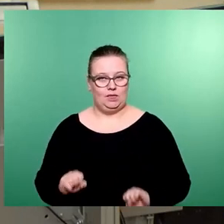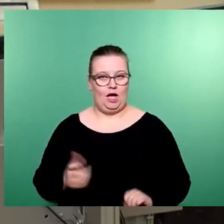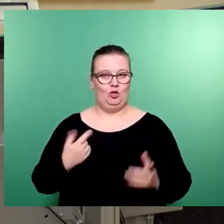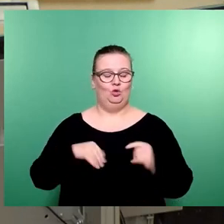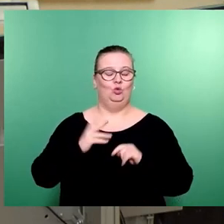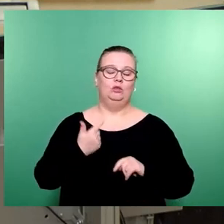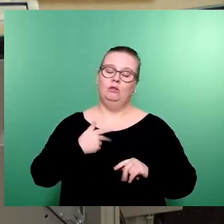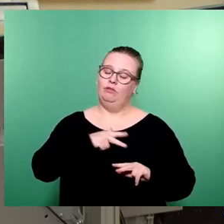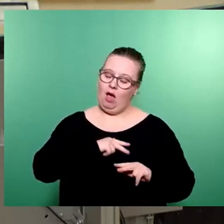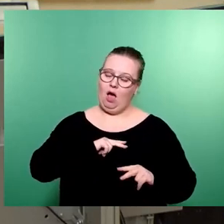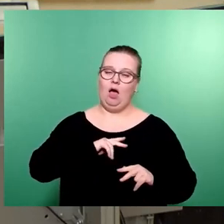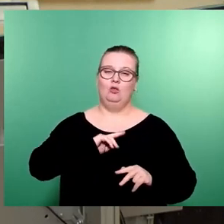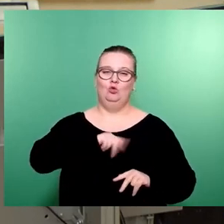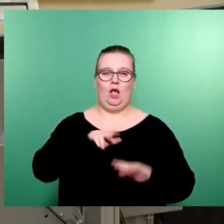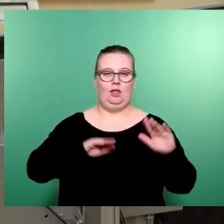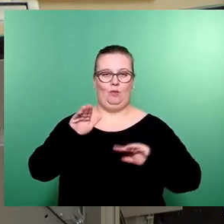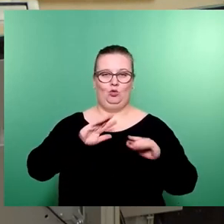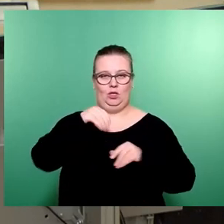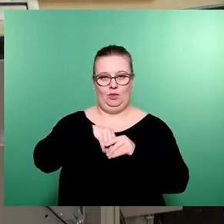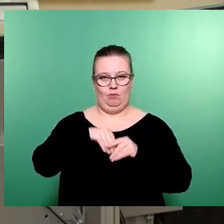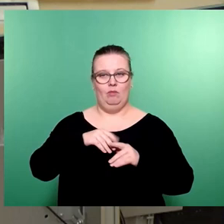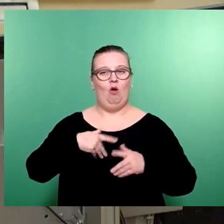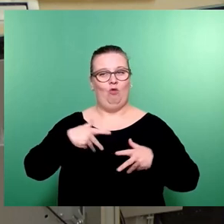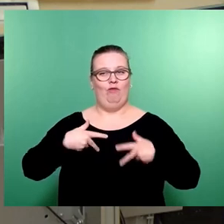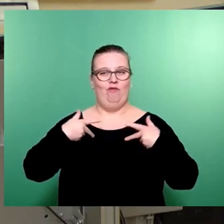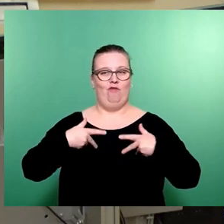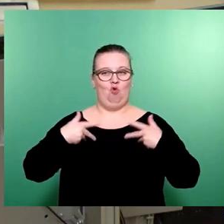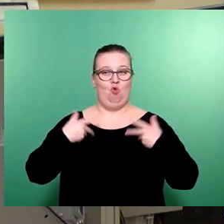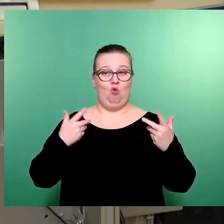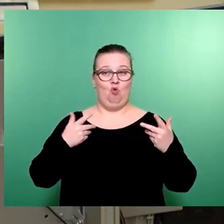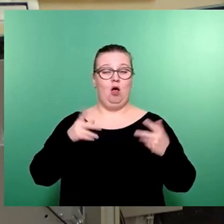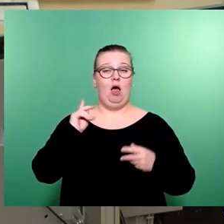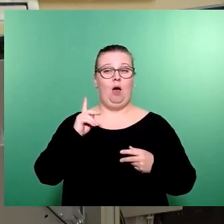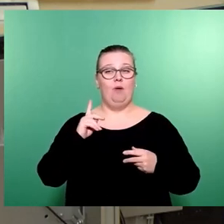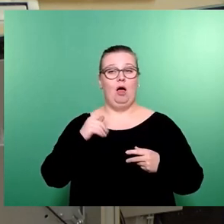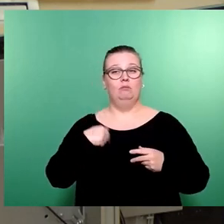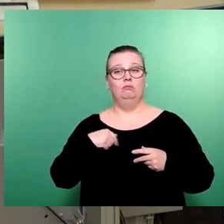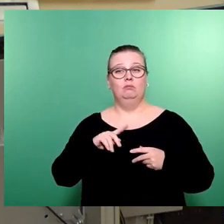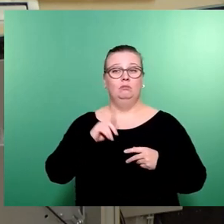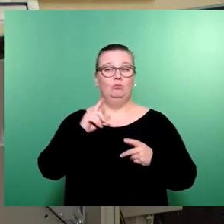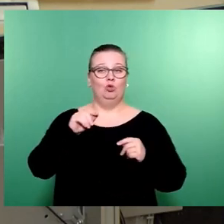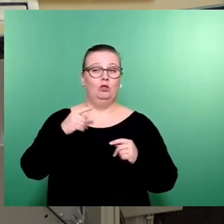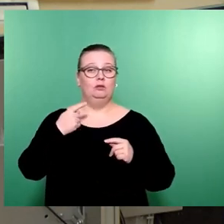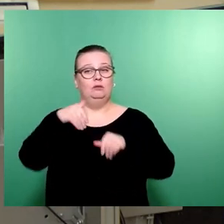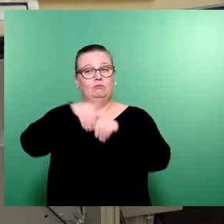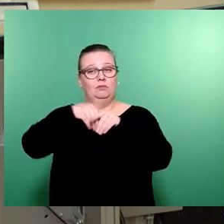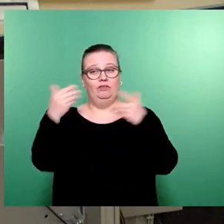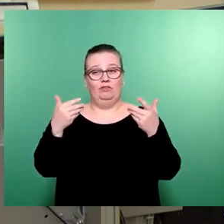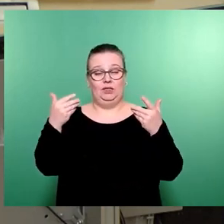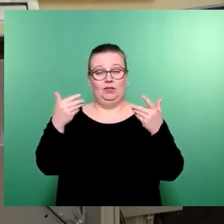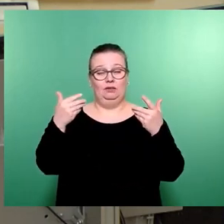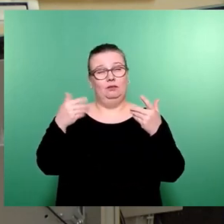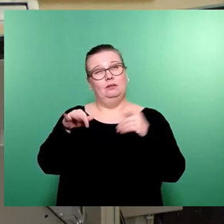sozialdemokratische Handschrift trägt. Das sei dahingestellt. Ertragt einander in Liebe, heißt in der